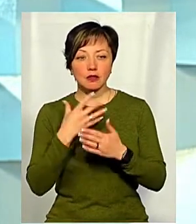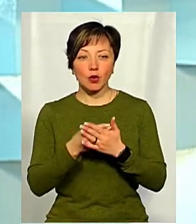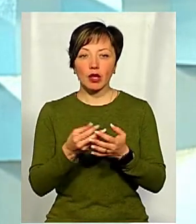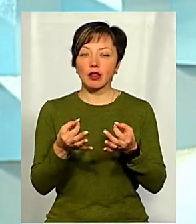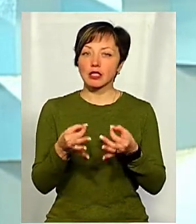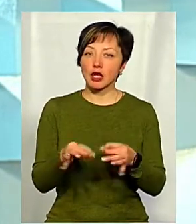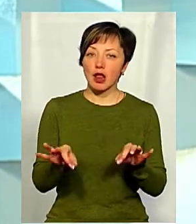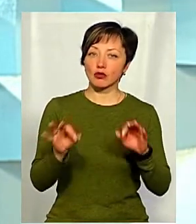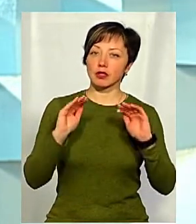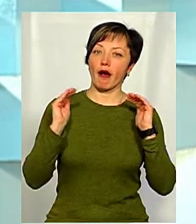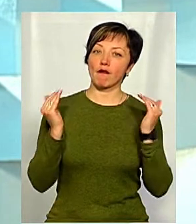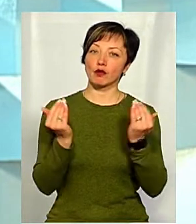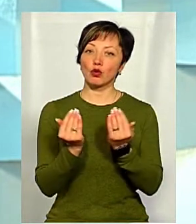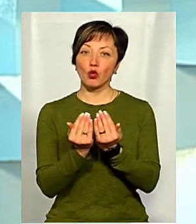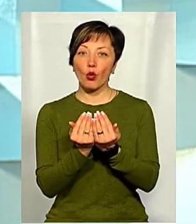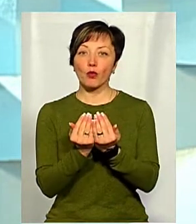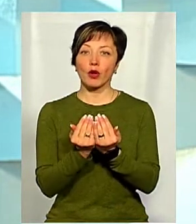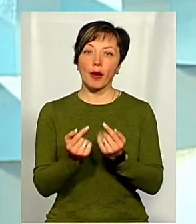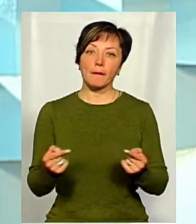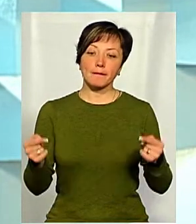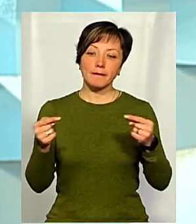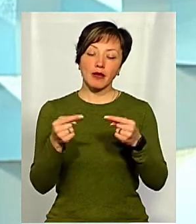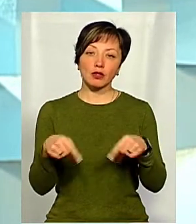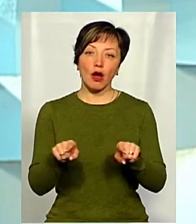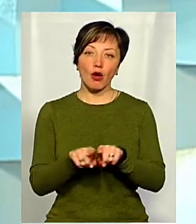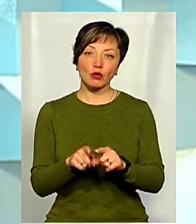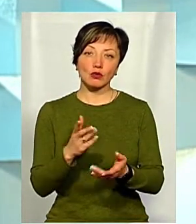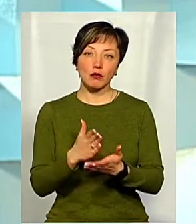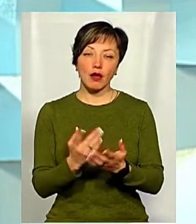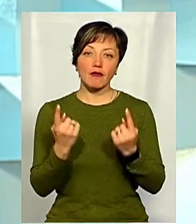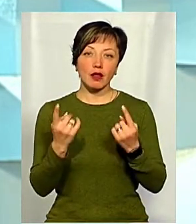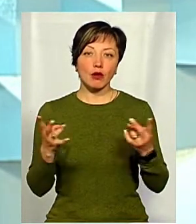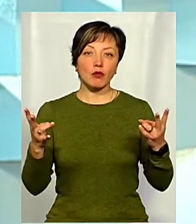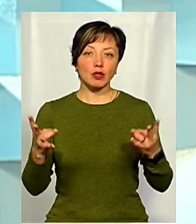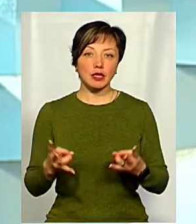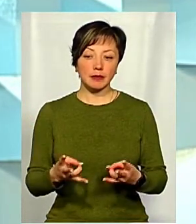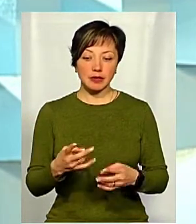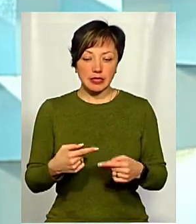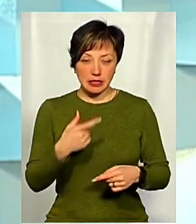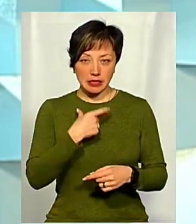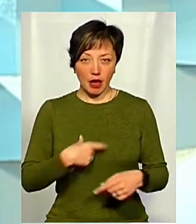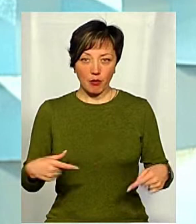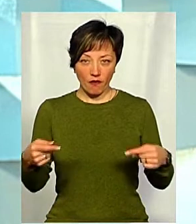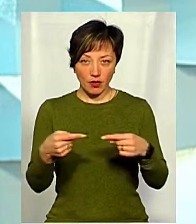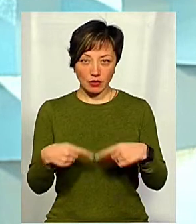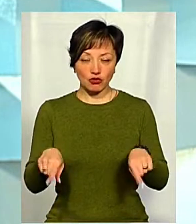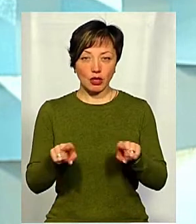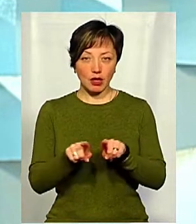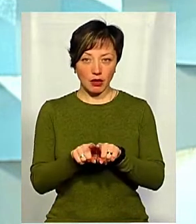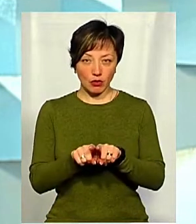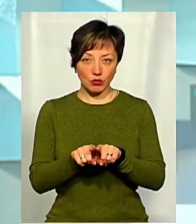незалежністю, автономією певною, також мають велику потребу самовизначені, а також